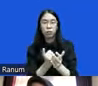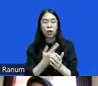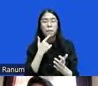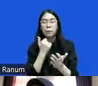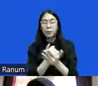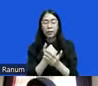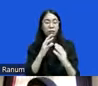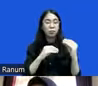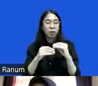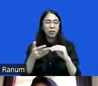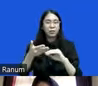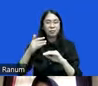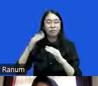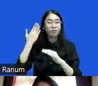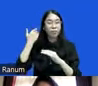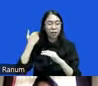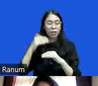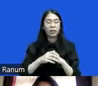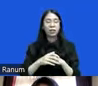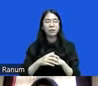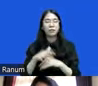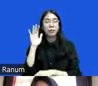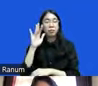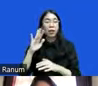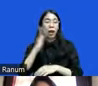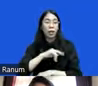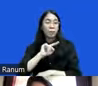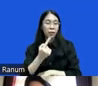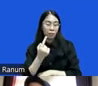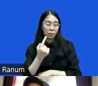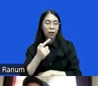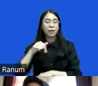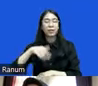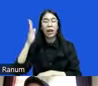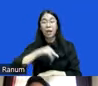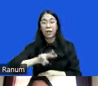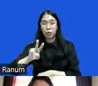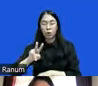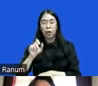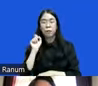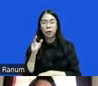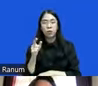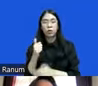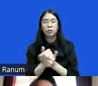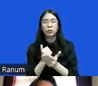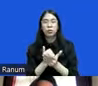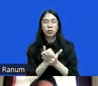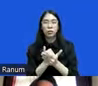mulai dari kemarin didahului dari seminar hari pertama ya sekarang hari kedua dan kemudian besok itu sebetulnya adalah